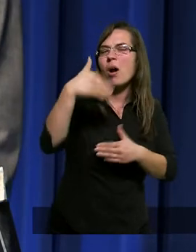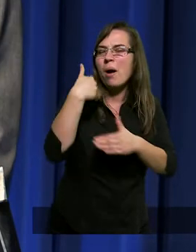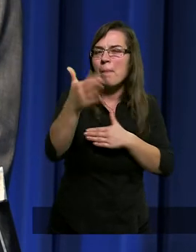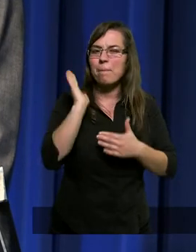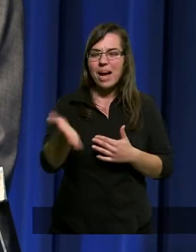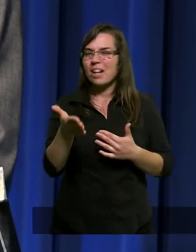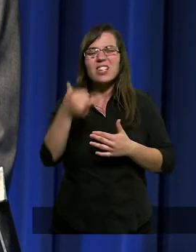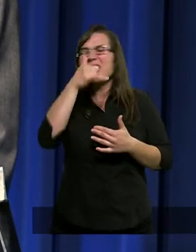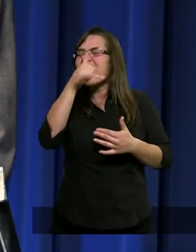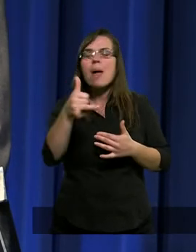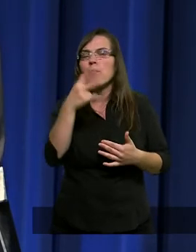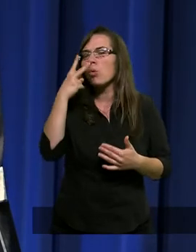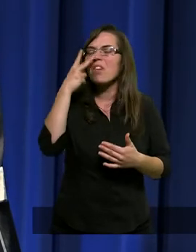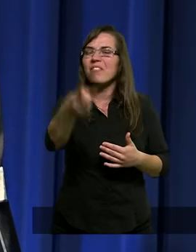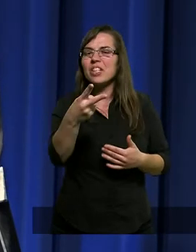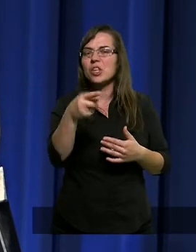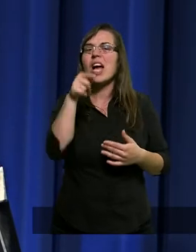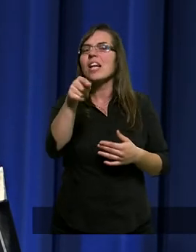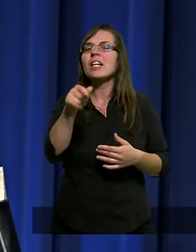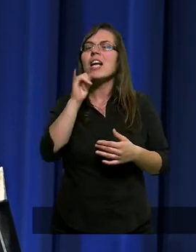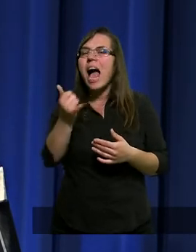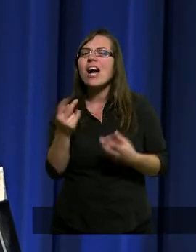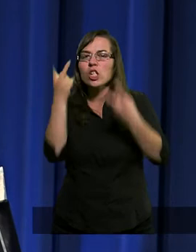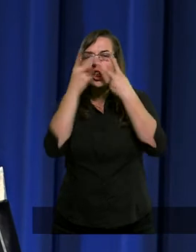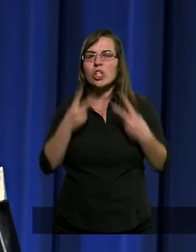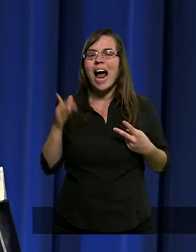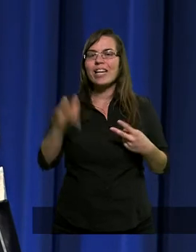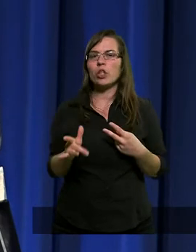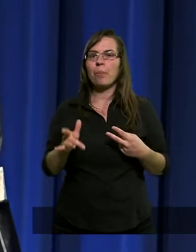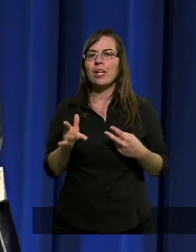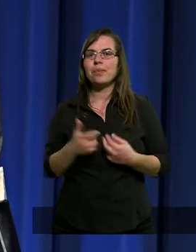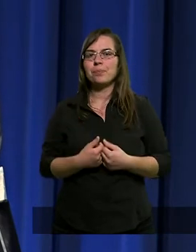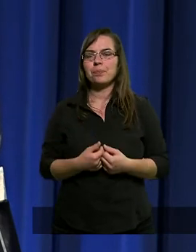Nie mógł widzieć również tak, jak czytaliśmy,